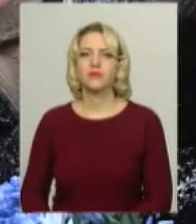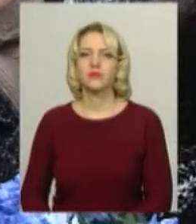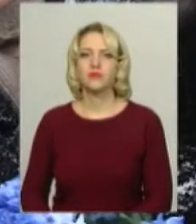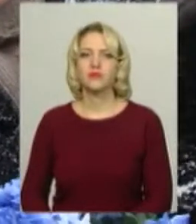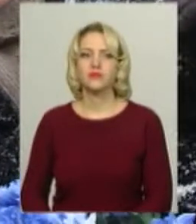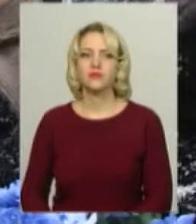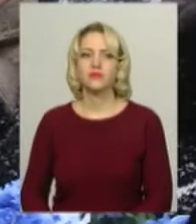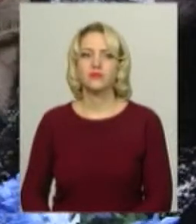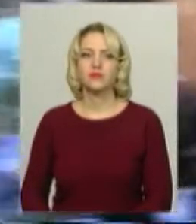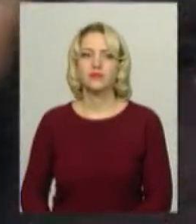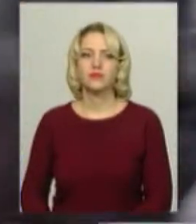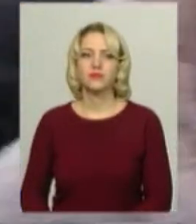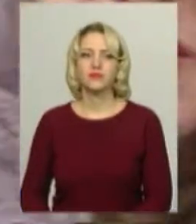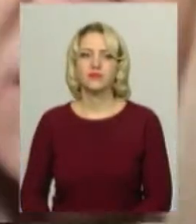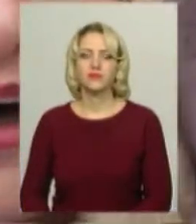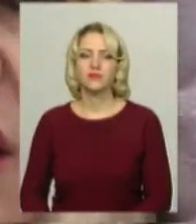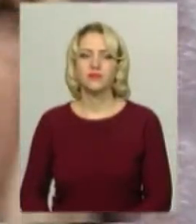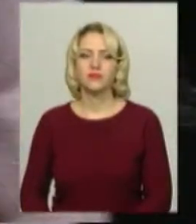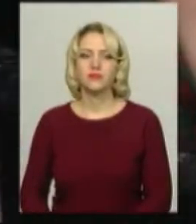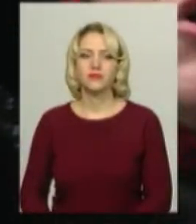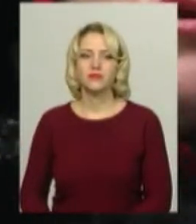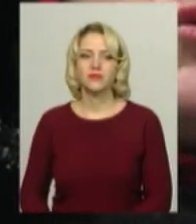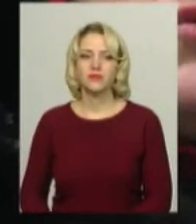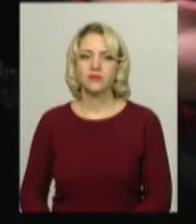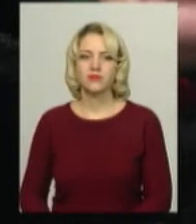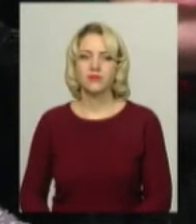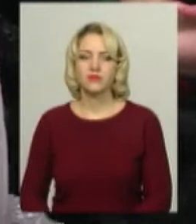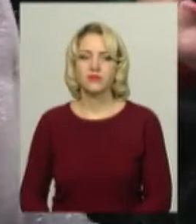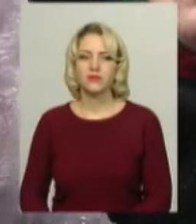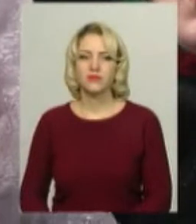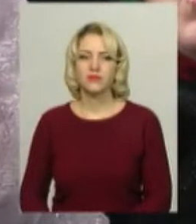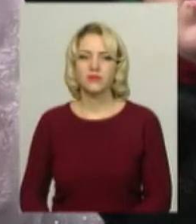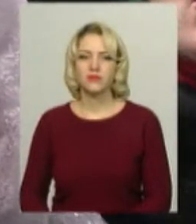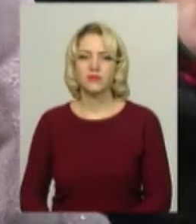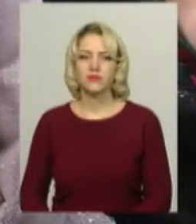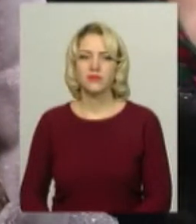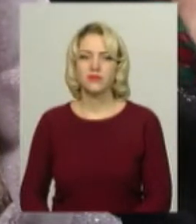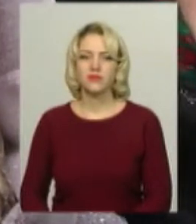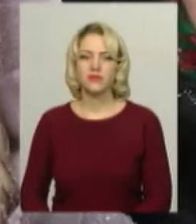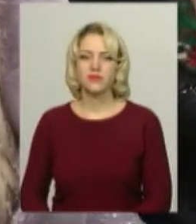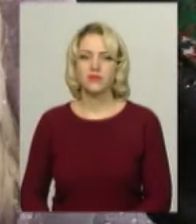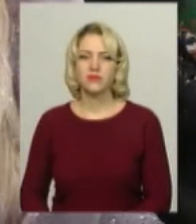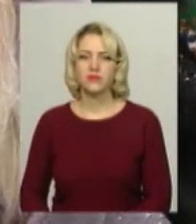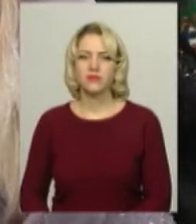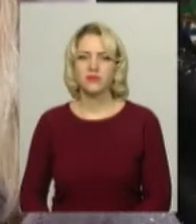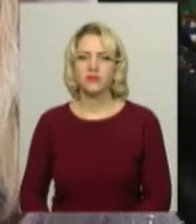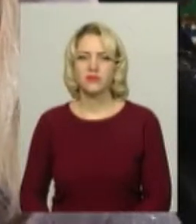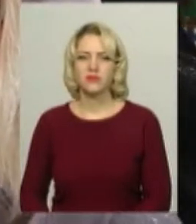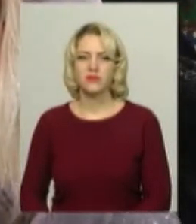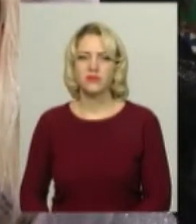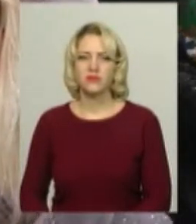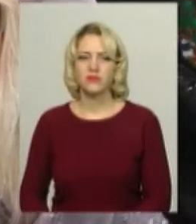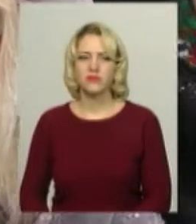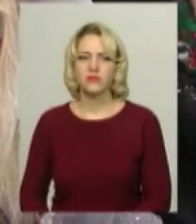положем за нашу свободу